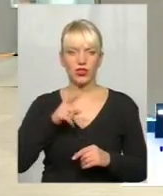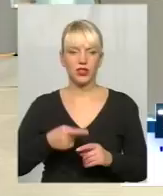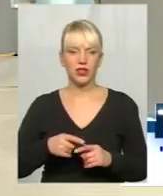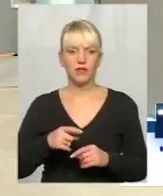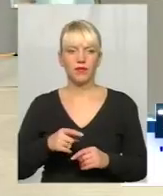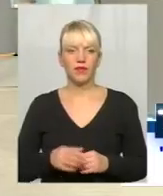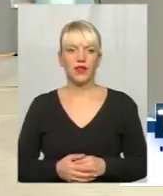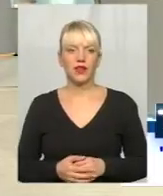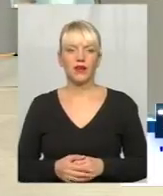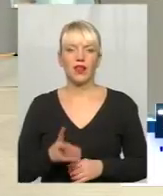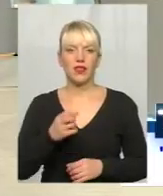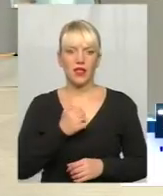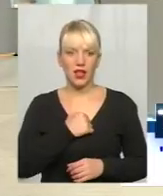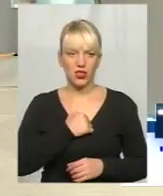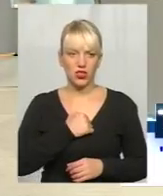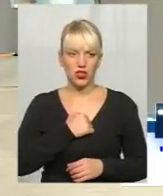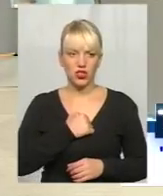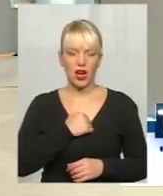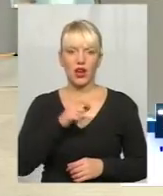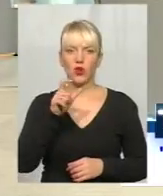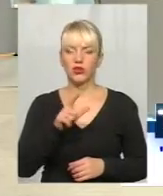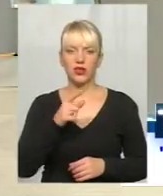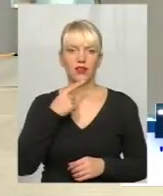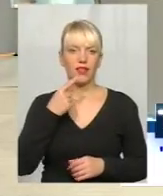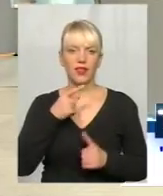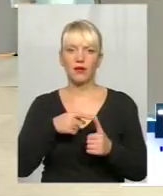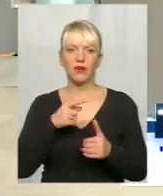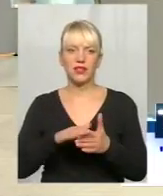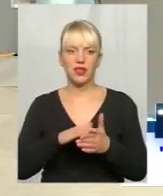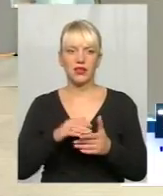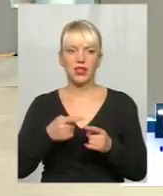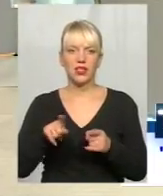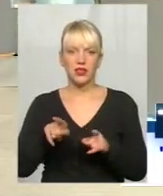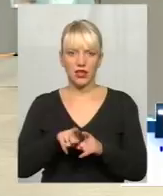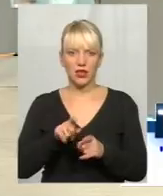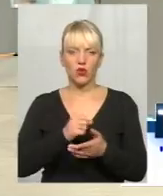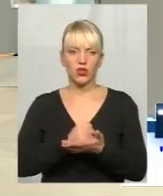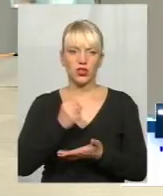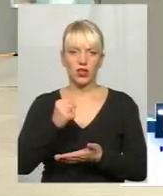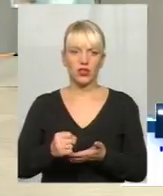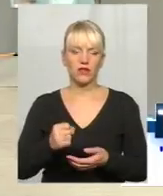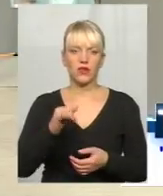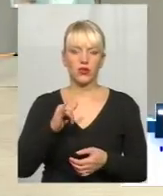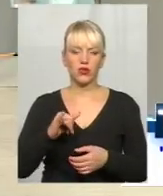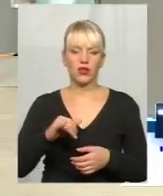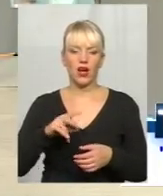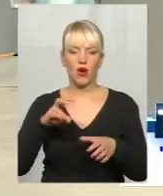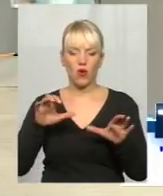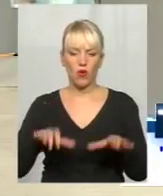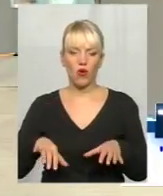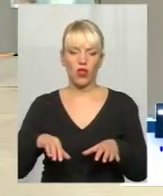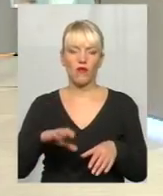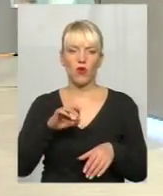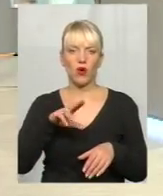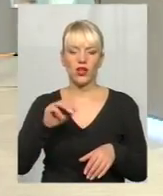Дякую, дякую за запитання. Кандидат не представилася людина, але я по голосу впізнав, це теж кандидат на голову Лошинської сільської ради